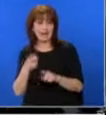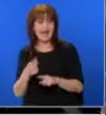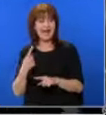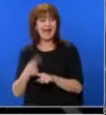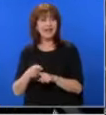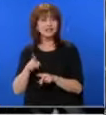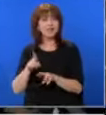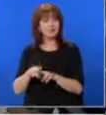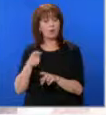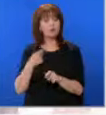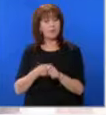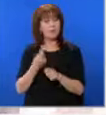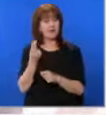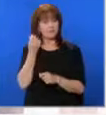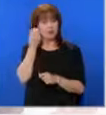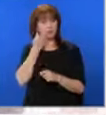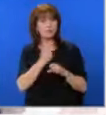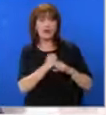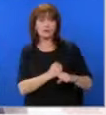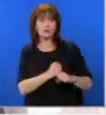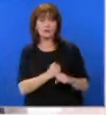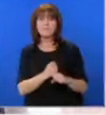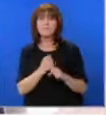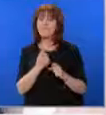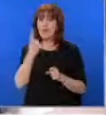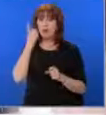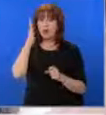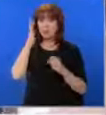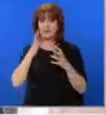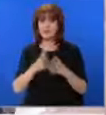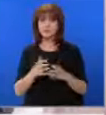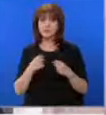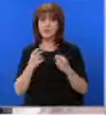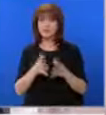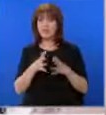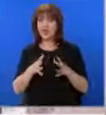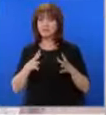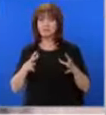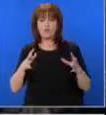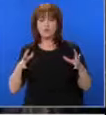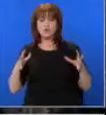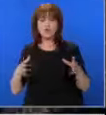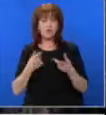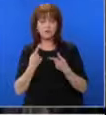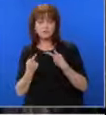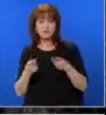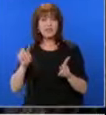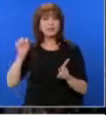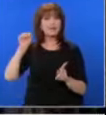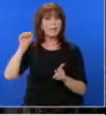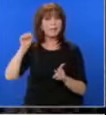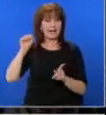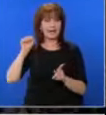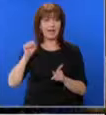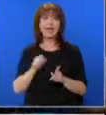Христианалов направи добра конституция. Борисов смята, че едно правителство трябва да има по-широка палитра от политическа подкрепа. Кирил Патков